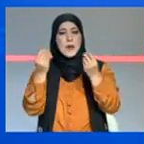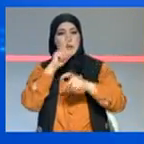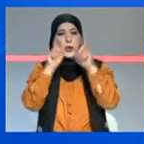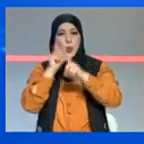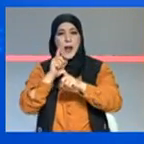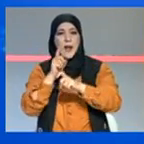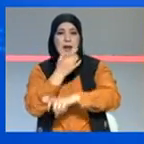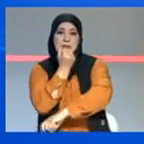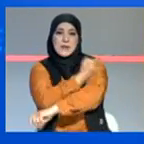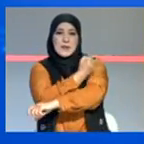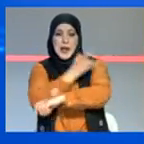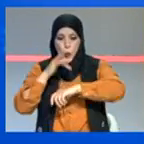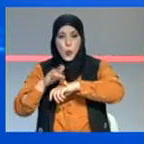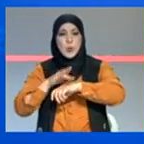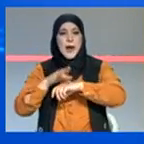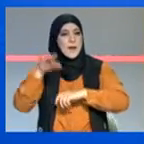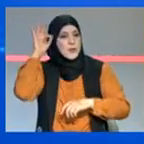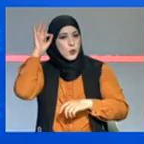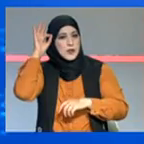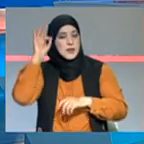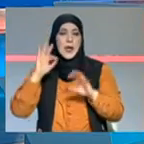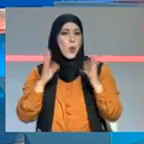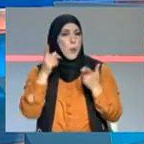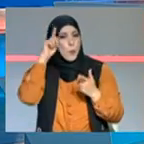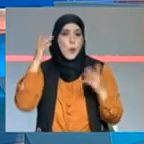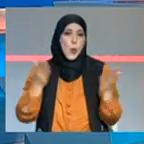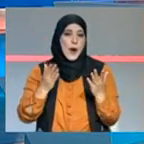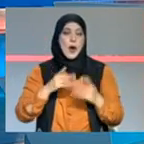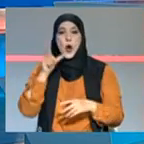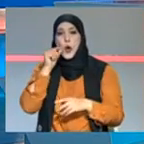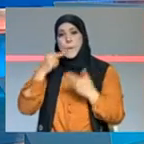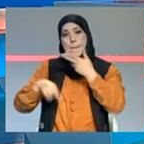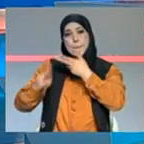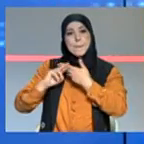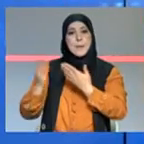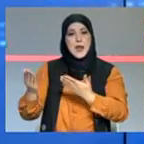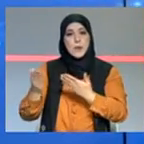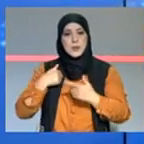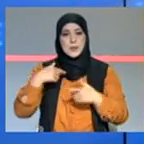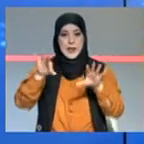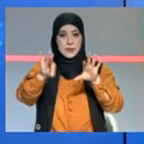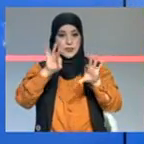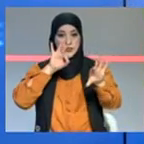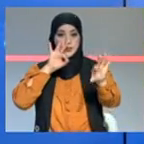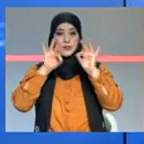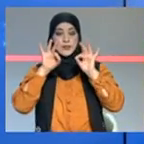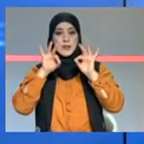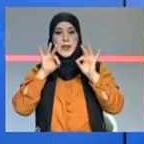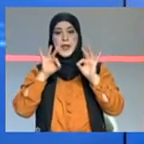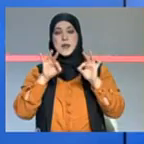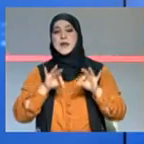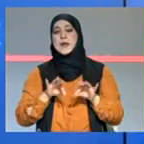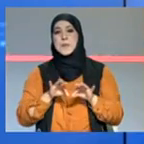الدول وحتى دول الجوار اغزلي احنا اخترنا التلقيح اللي معناها